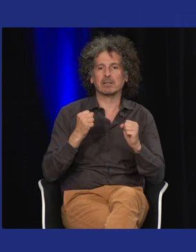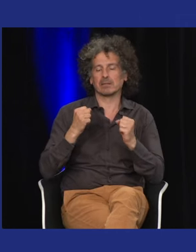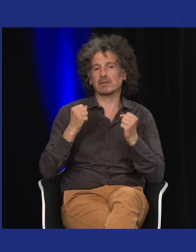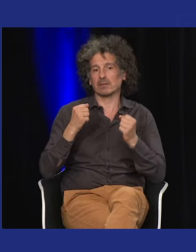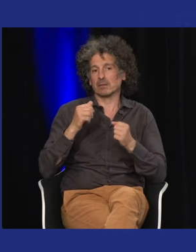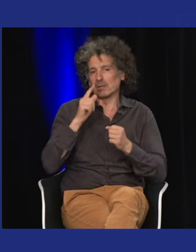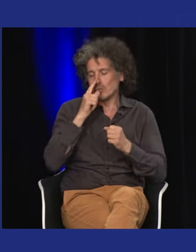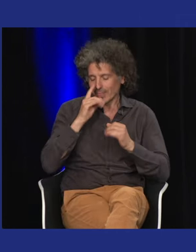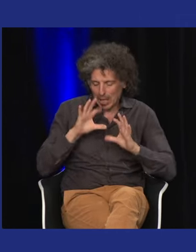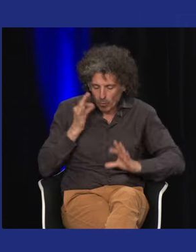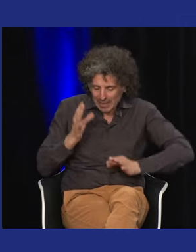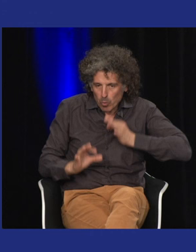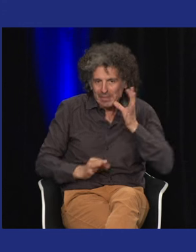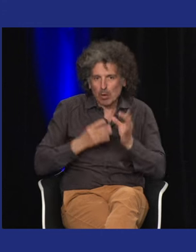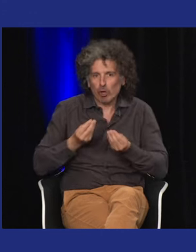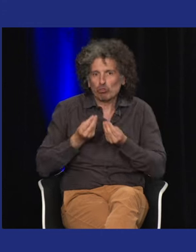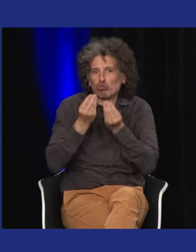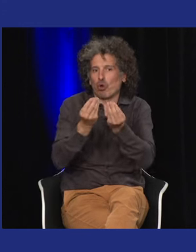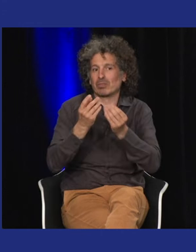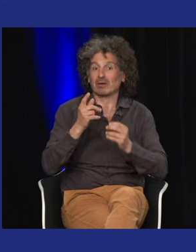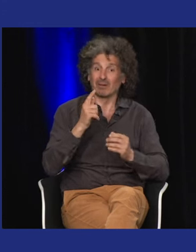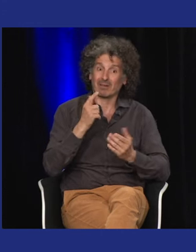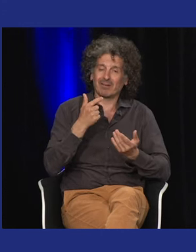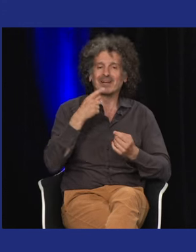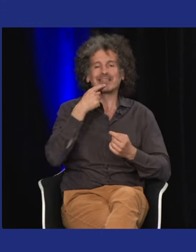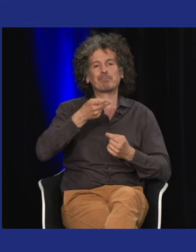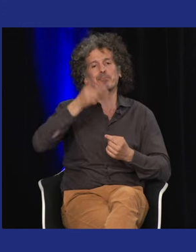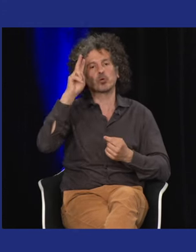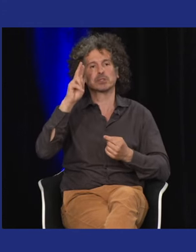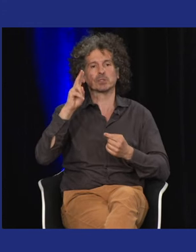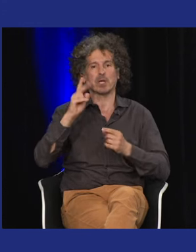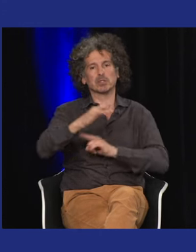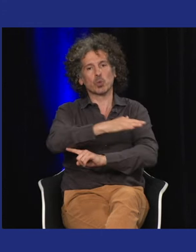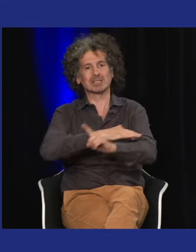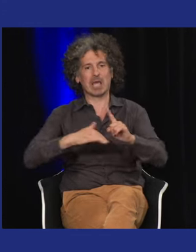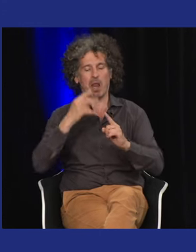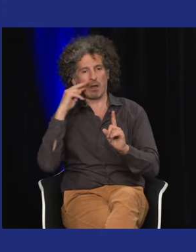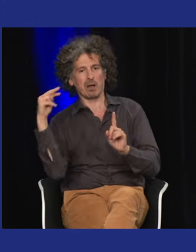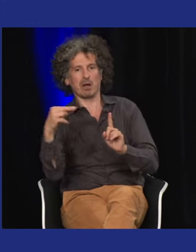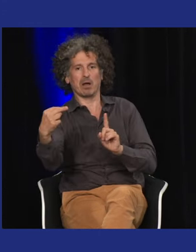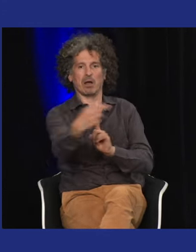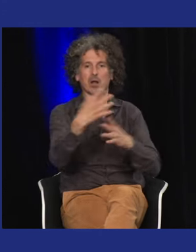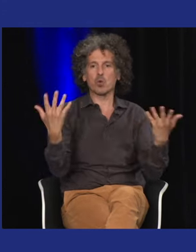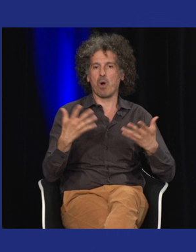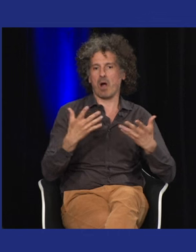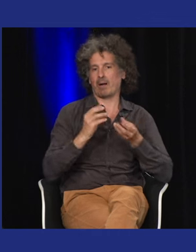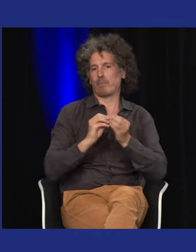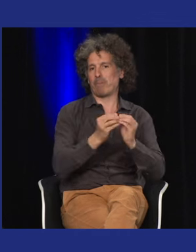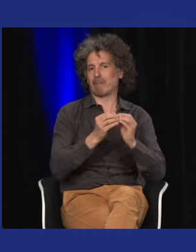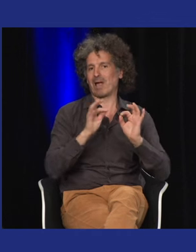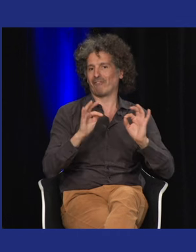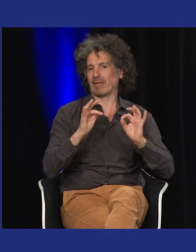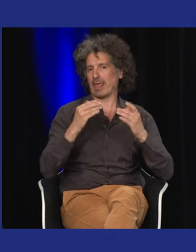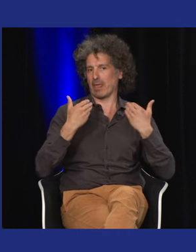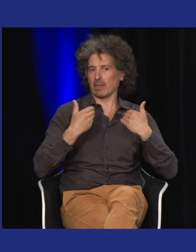a vraiment fait un travail incroyable sur sa propre découverte sa découverte de lui-même et le point de vue aussi